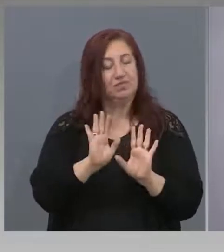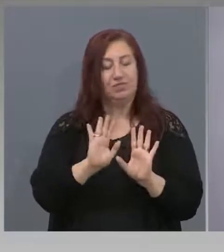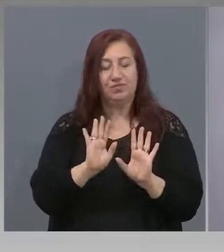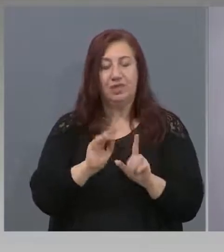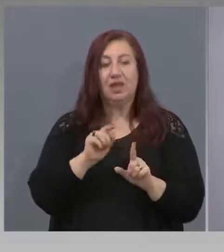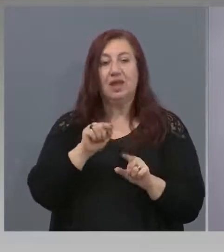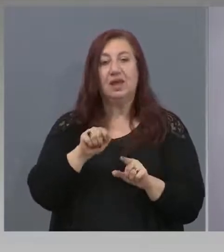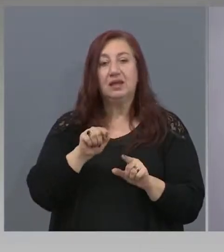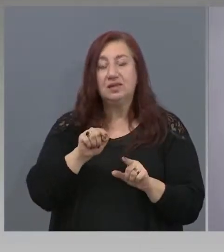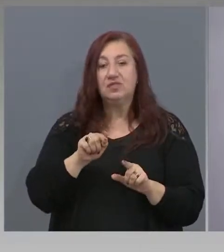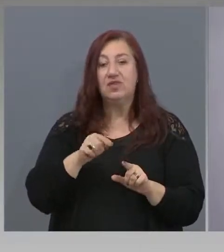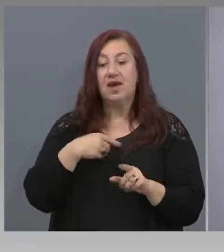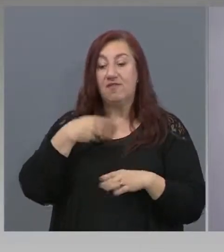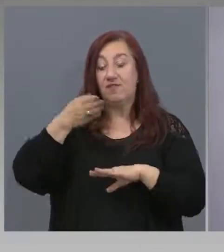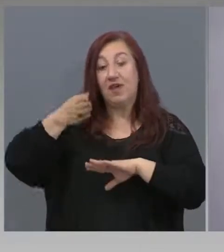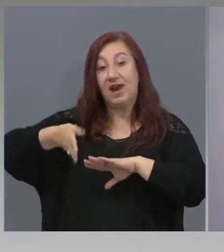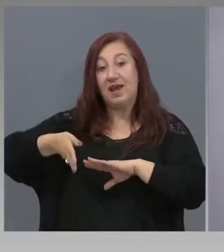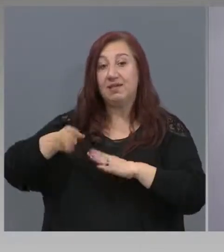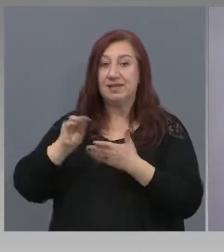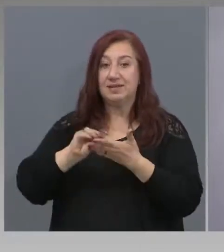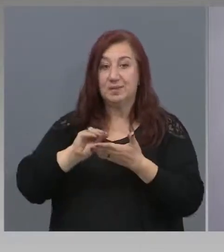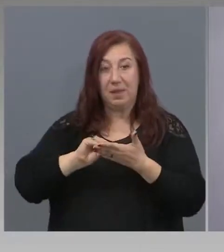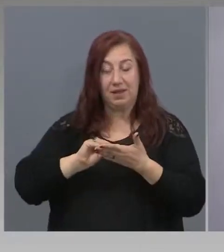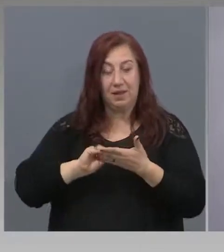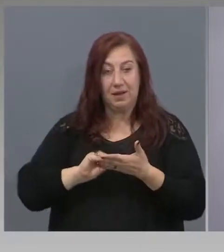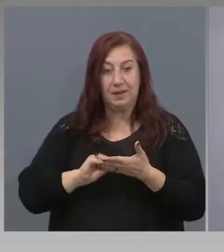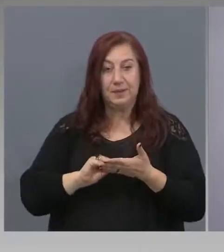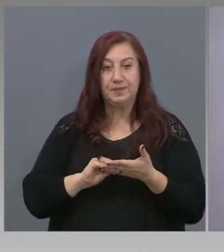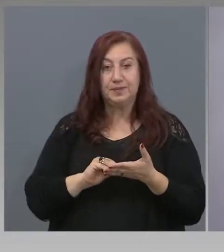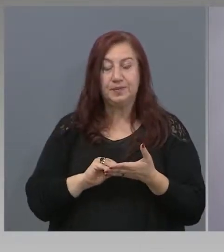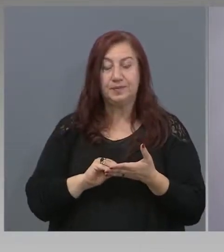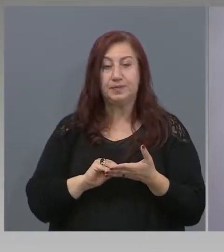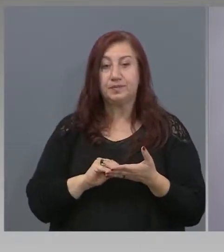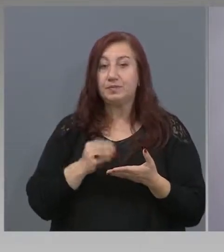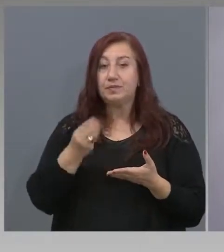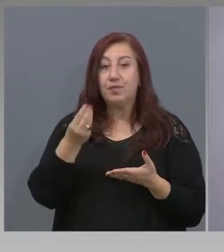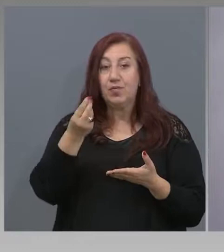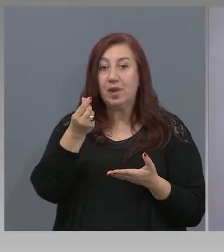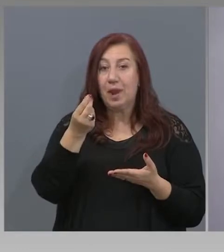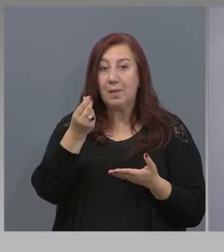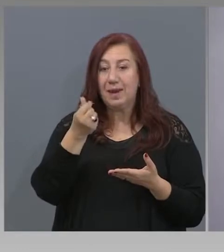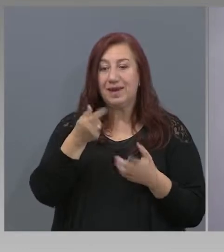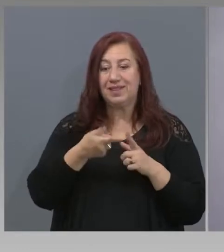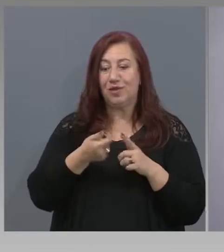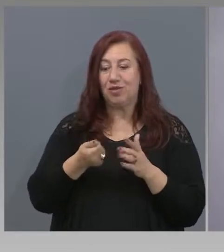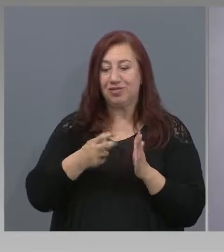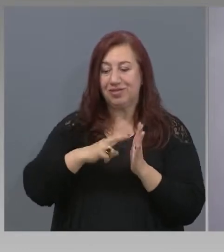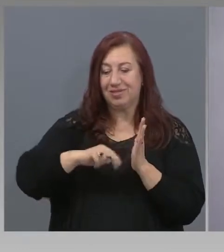край на крайшата, парите на българските граждани,